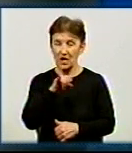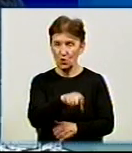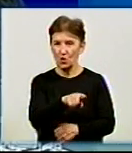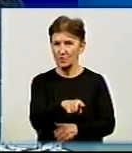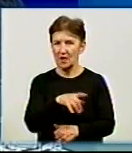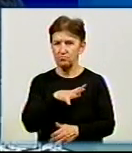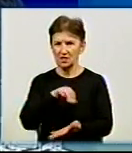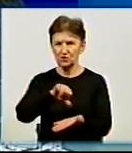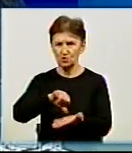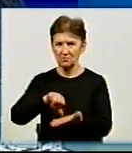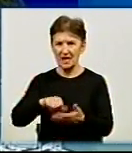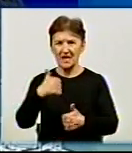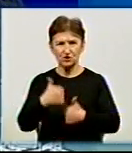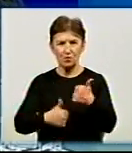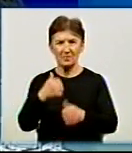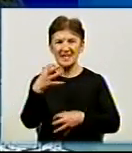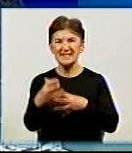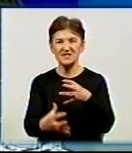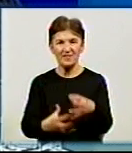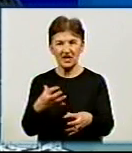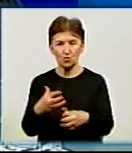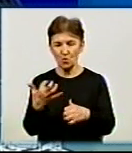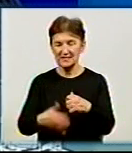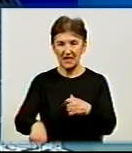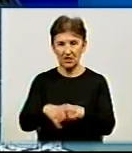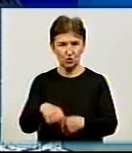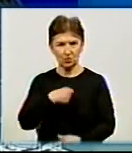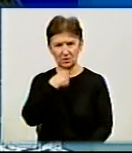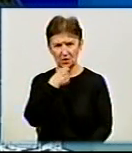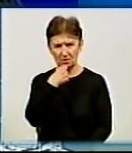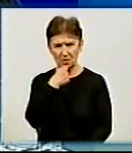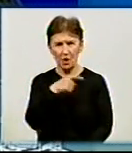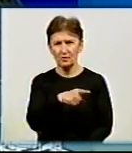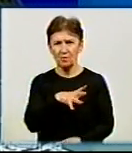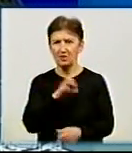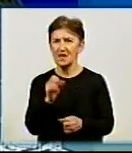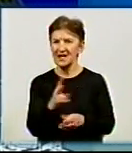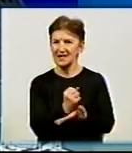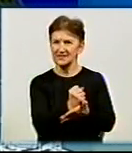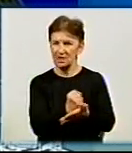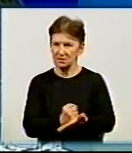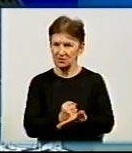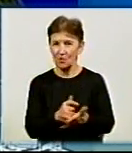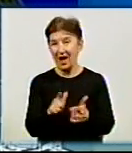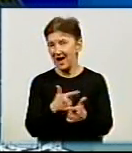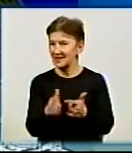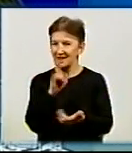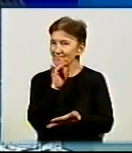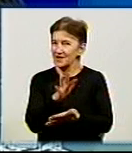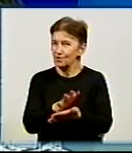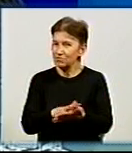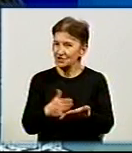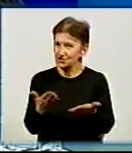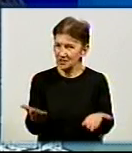учасницею чемпіонату світу серед дорослих. Так, вона була в якості запасною. Але вибачте, вибачте,